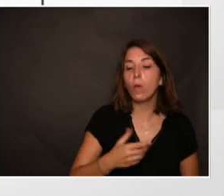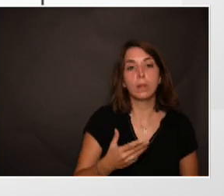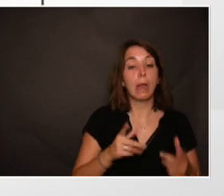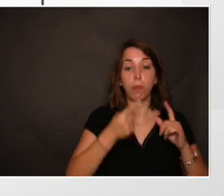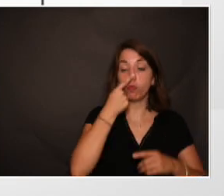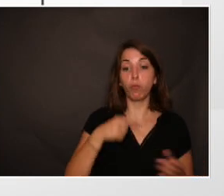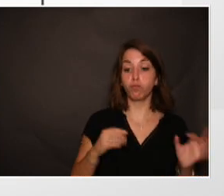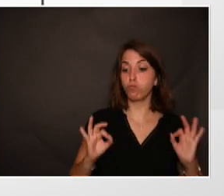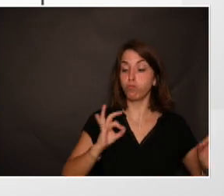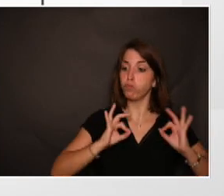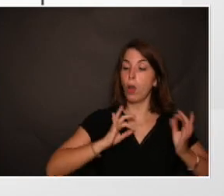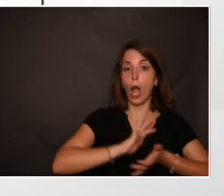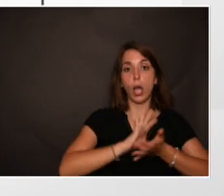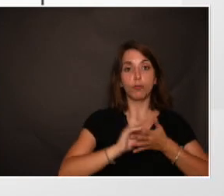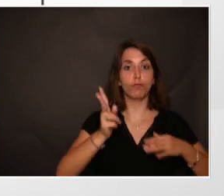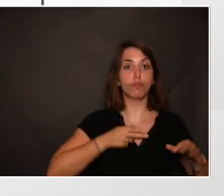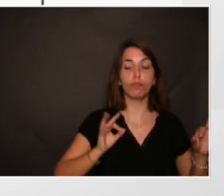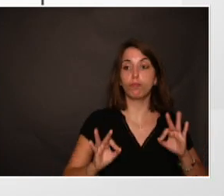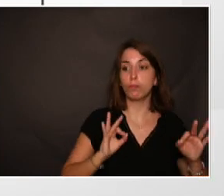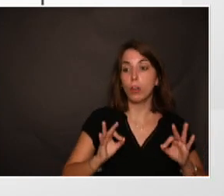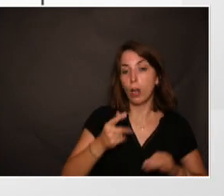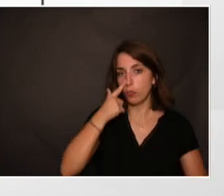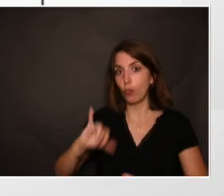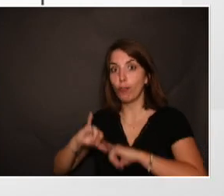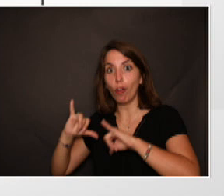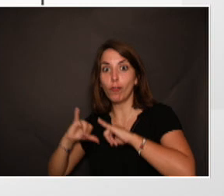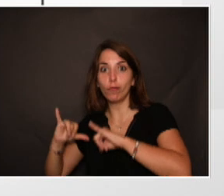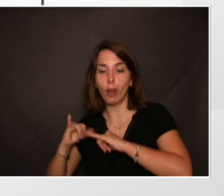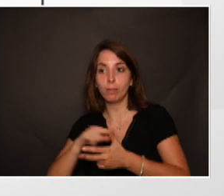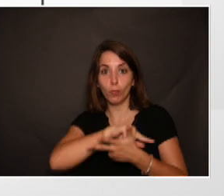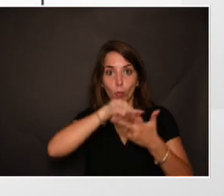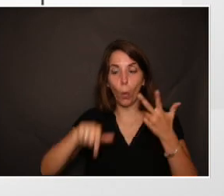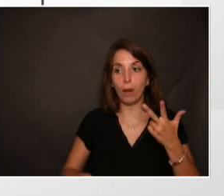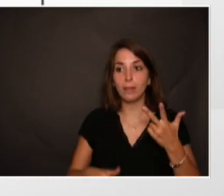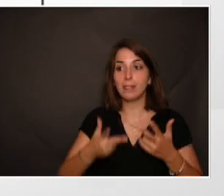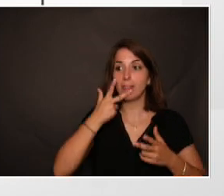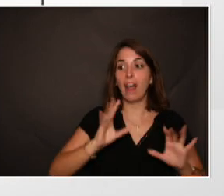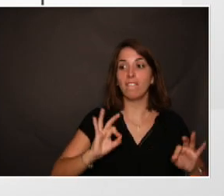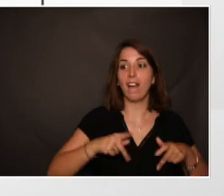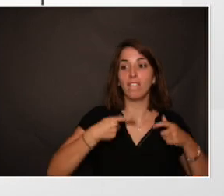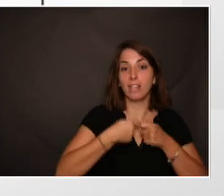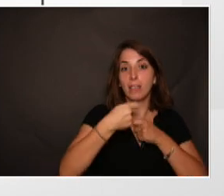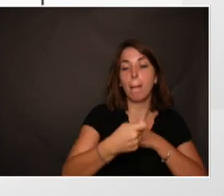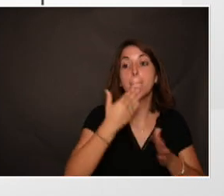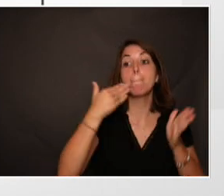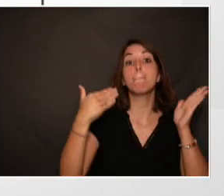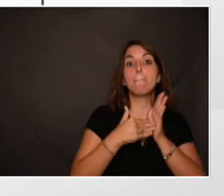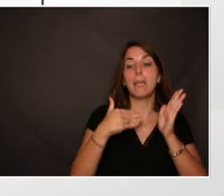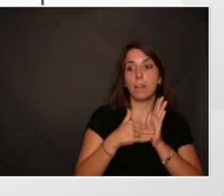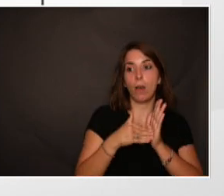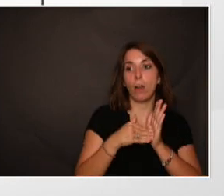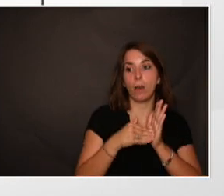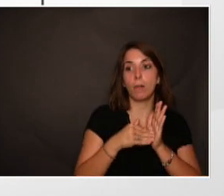même âge que leur âge et des personnes qui se sentaient plus jeunes que leur âge et la survie était meilleure. Il y avait moins une